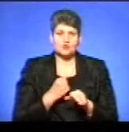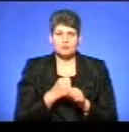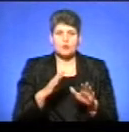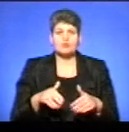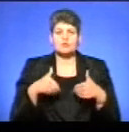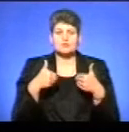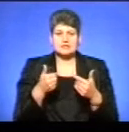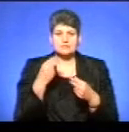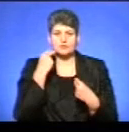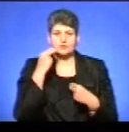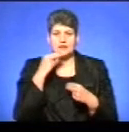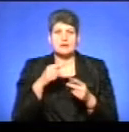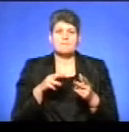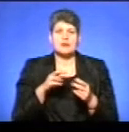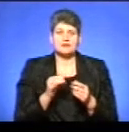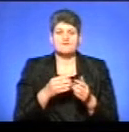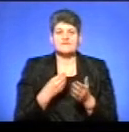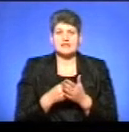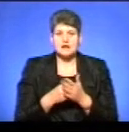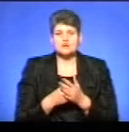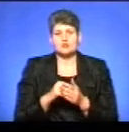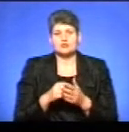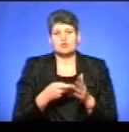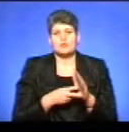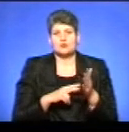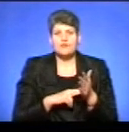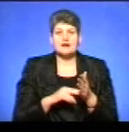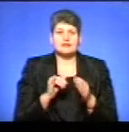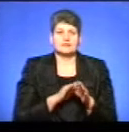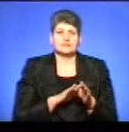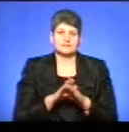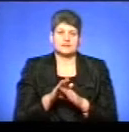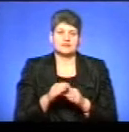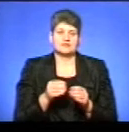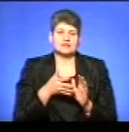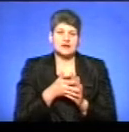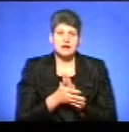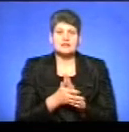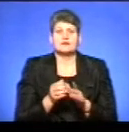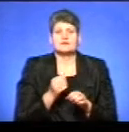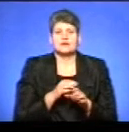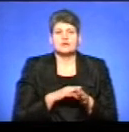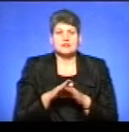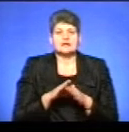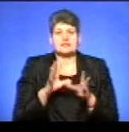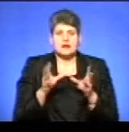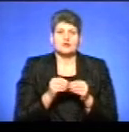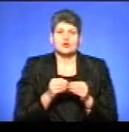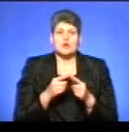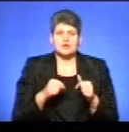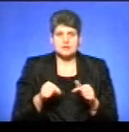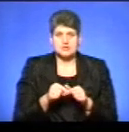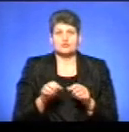пропозицій з одосконалення методів фінансового і бюджетного планування та здійснення витрат, здійснення загальної організації та управління